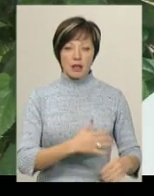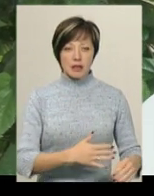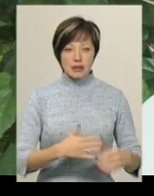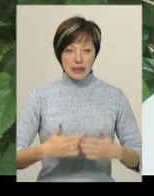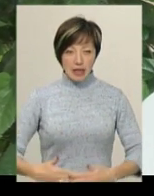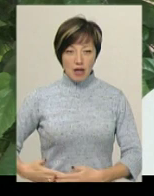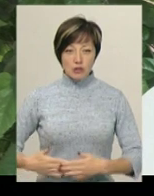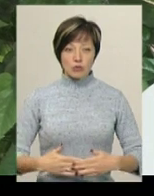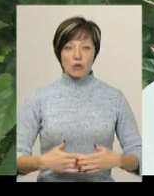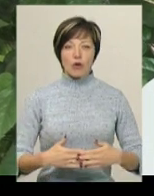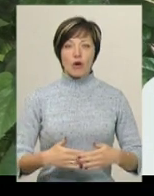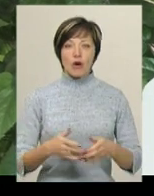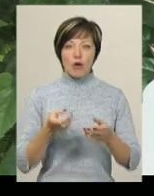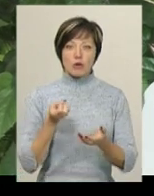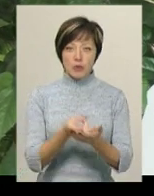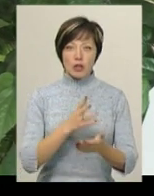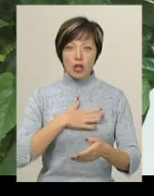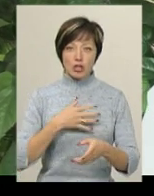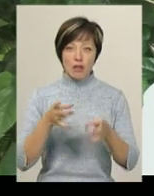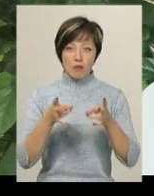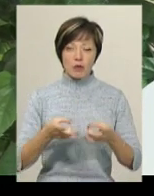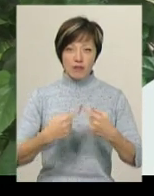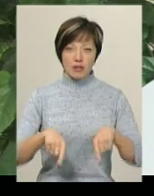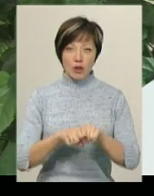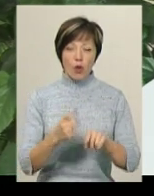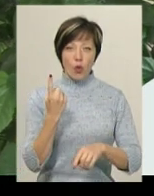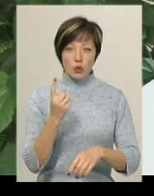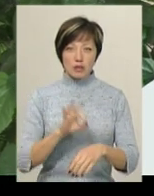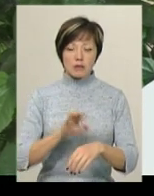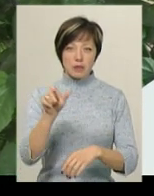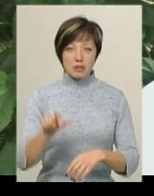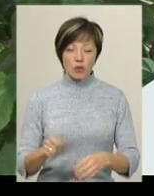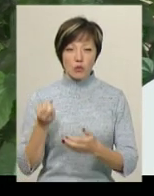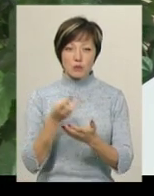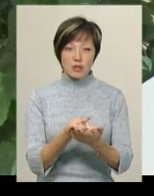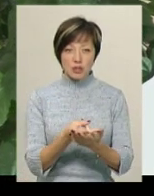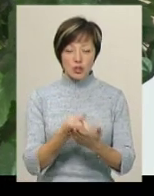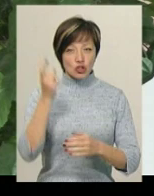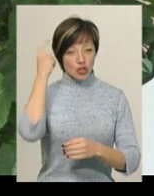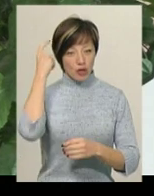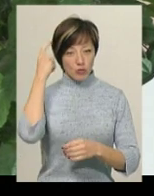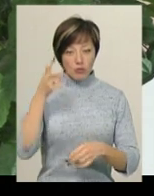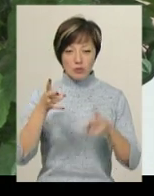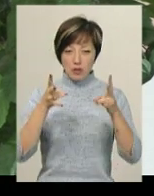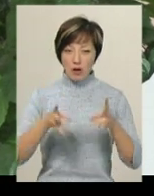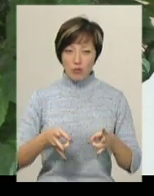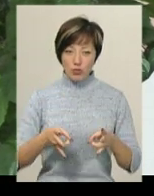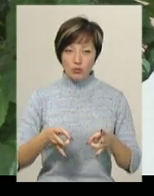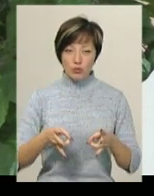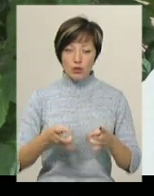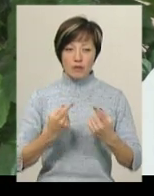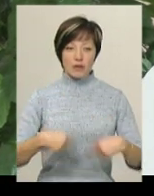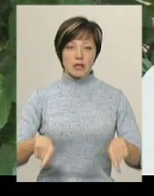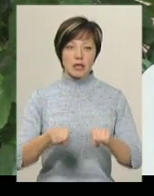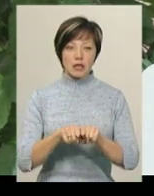госпіталізованою наше травматологічне відділення. Один з пацієнтів госпіталізований з черепно-мозговою травмою